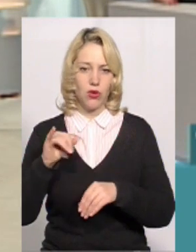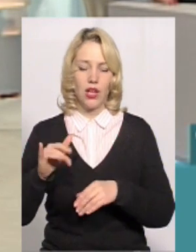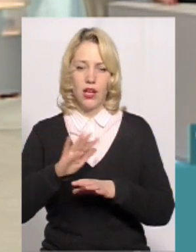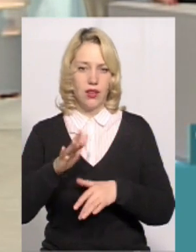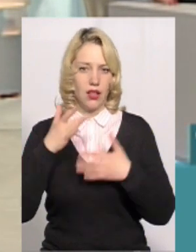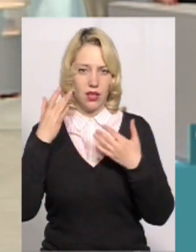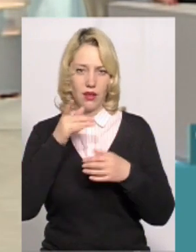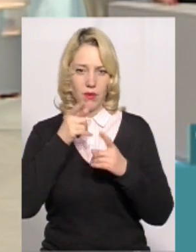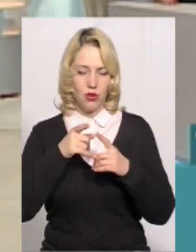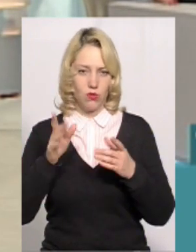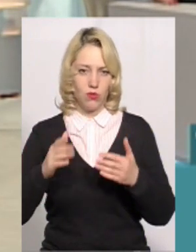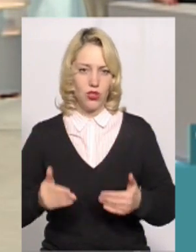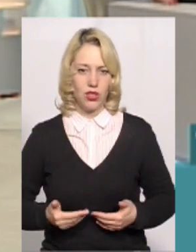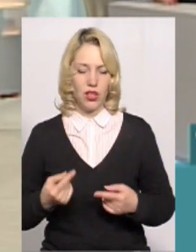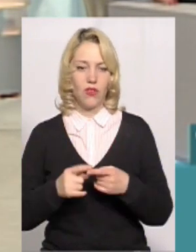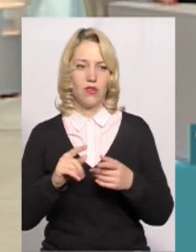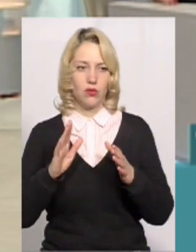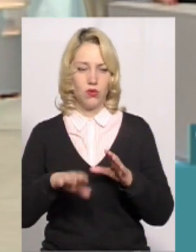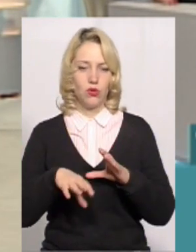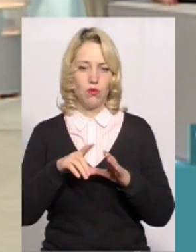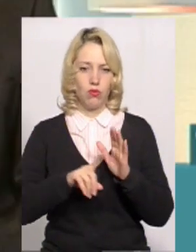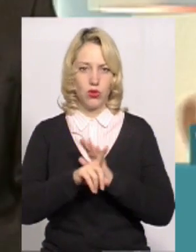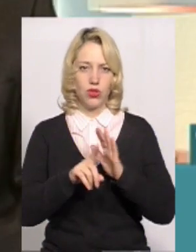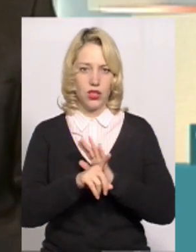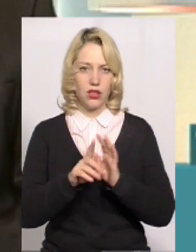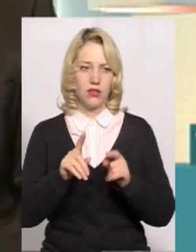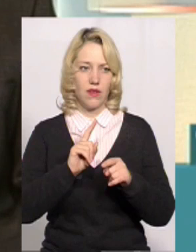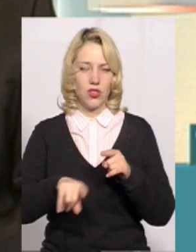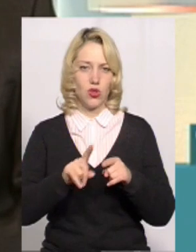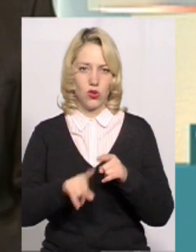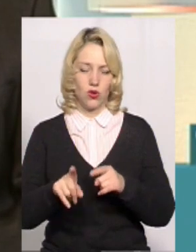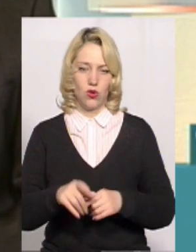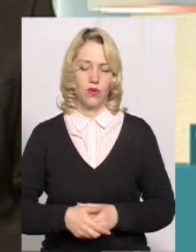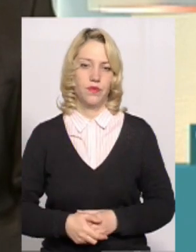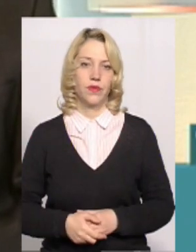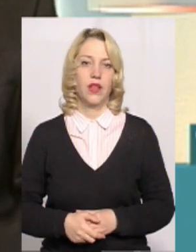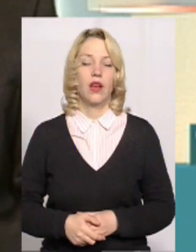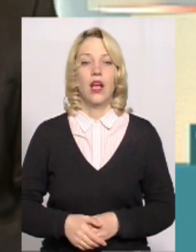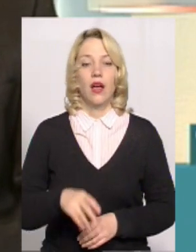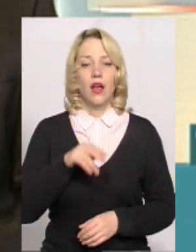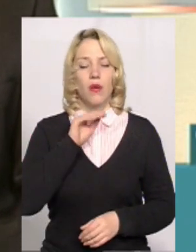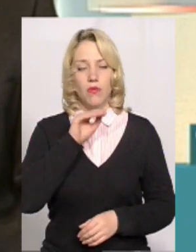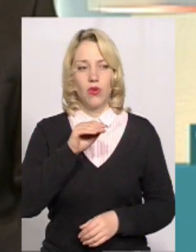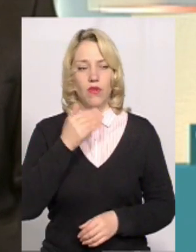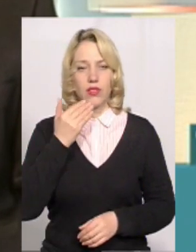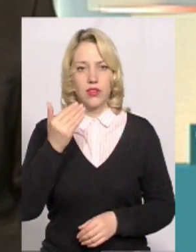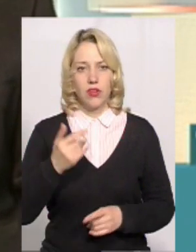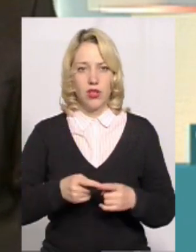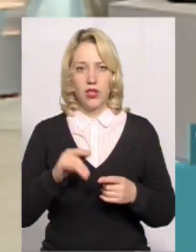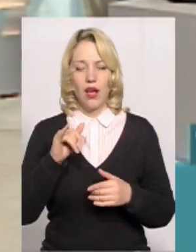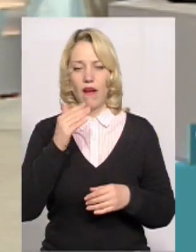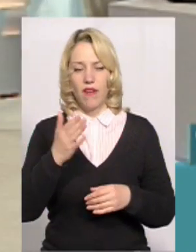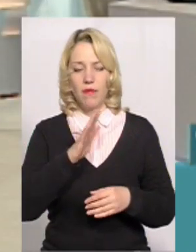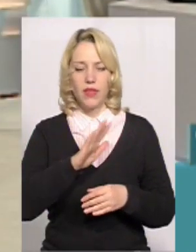так само прожити. А вони вже будуть починатися, на мою думку, вже дуже скоро. Пане професоре, а вам не доводилося